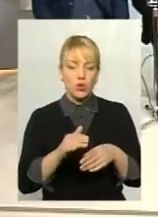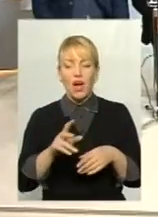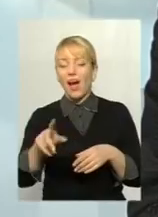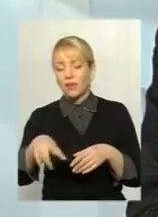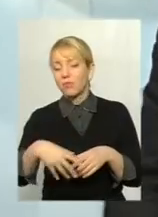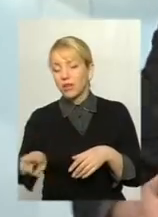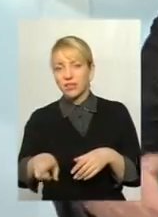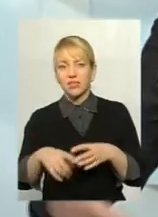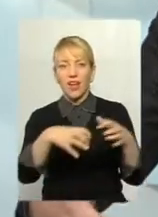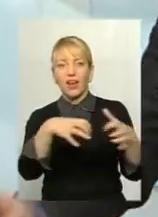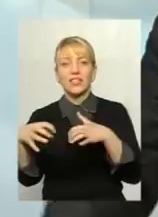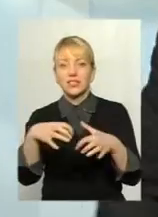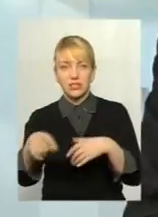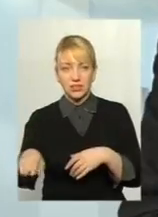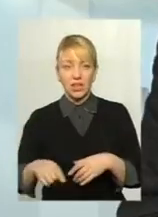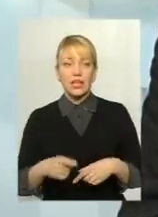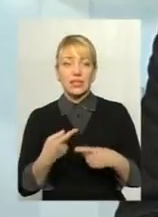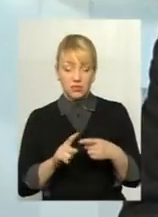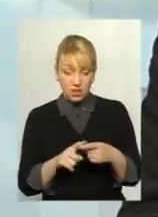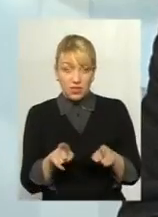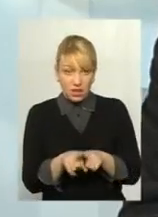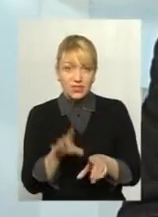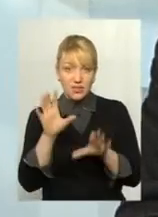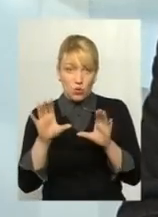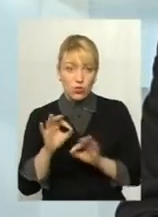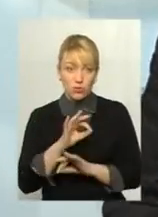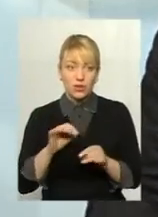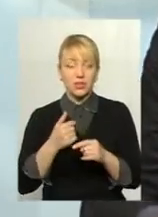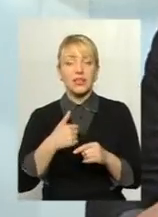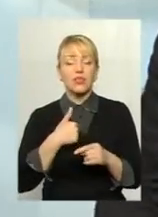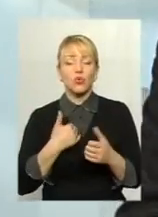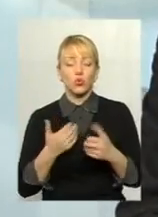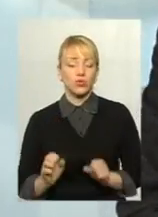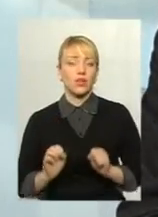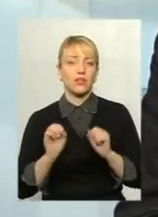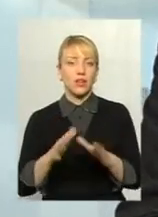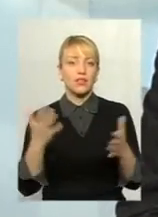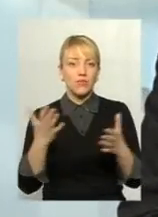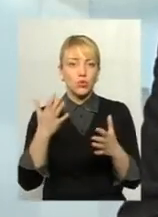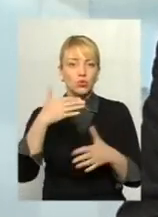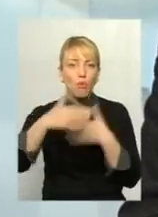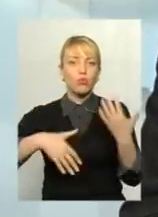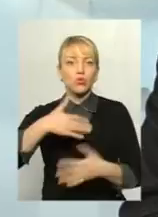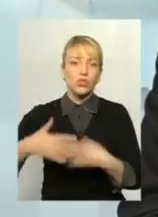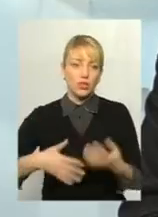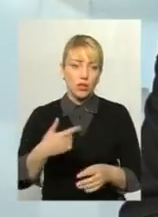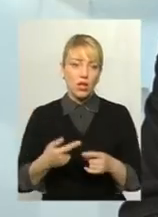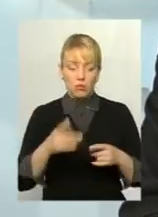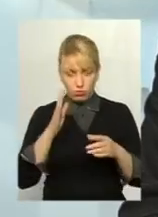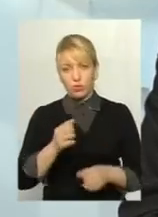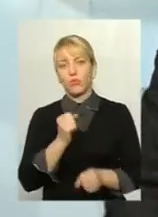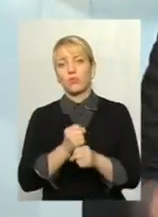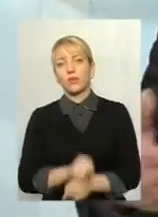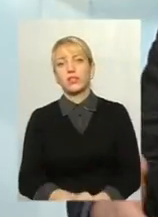це буде примусово. І зараз законопроект такий розробляється. Тому я кажу, в нас хочуть кидати кудись почину. Будемо об'єднути, будемо робити страйки. І зараз ми